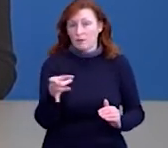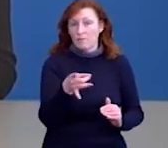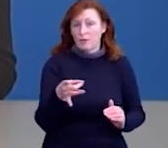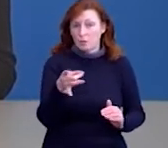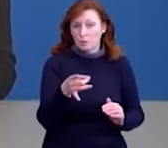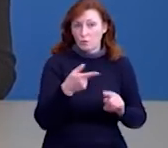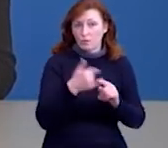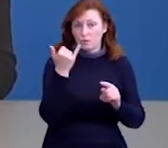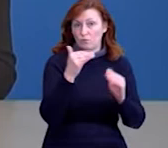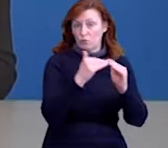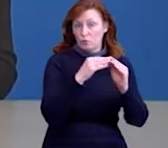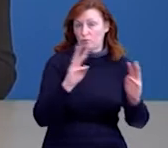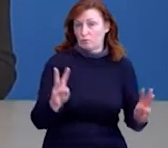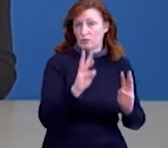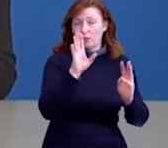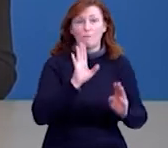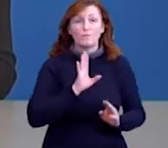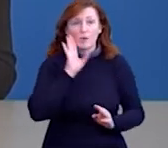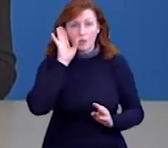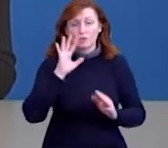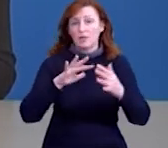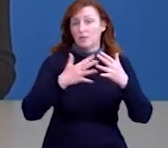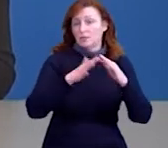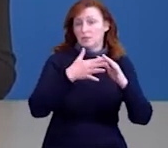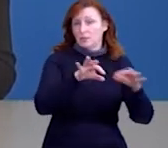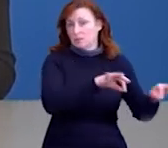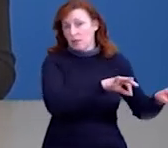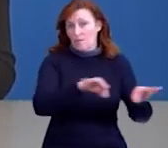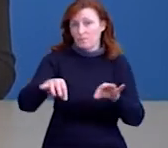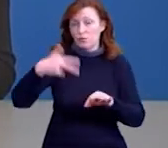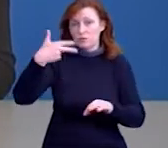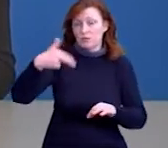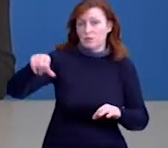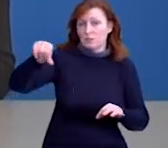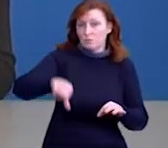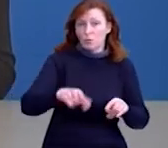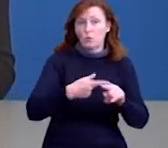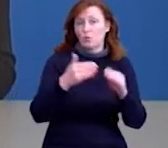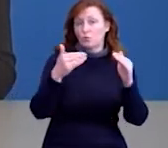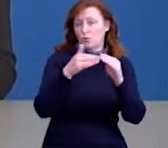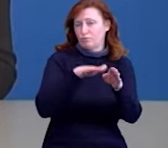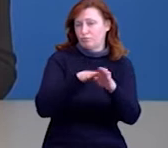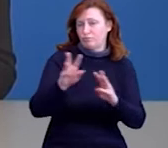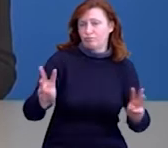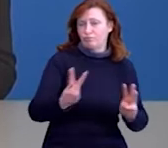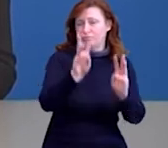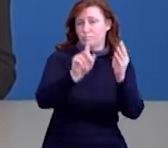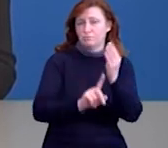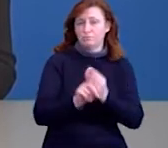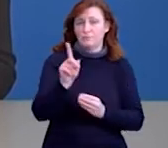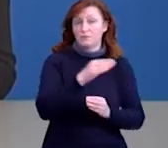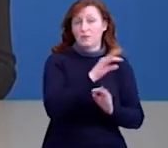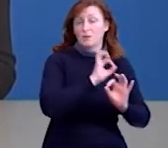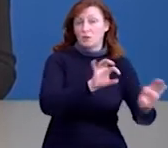Їхній будинок згорів сьогодні вранці. Сільське пожежне авто приїхало за 30 хвилин, коли вогнем був охоплений увесь дім. Це розповіла